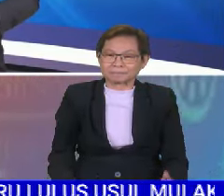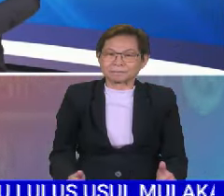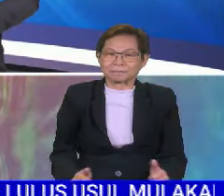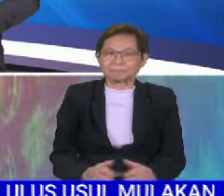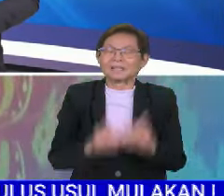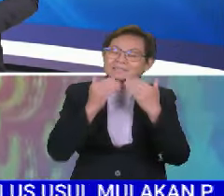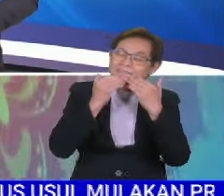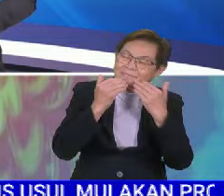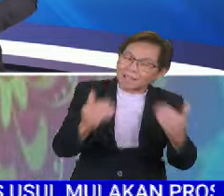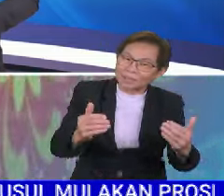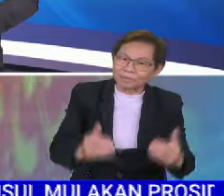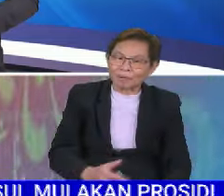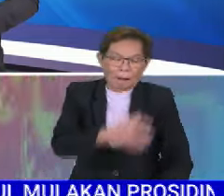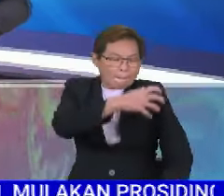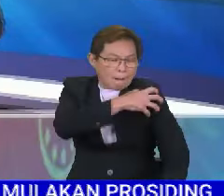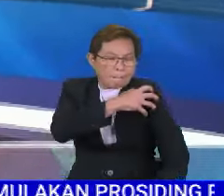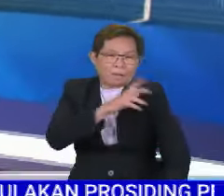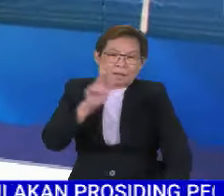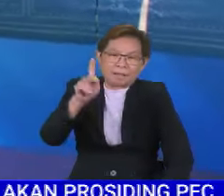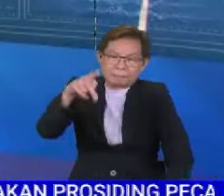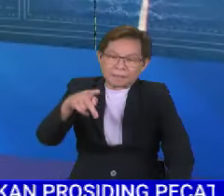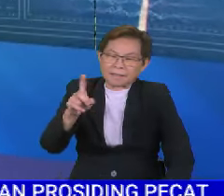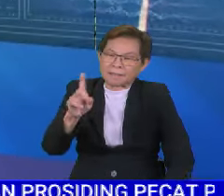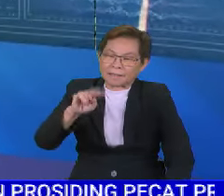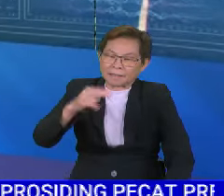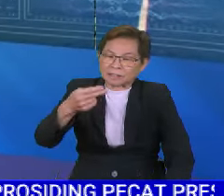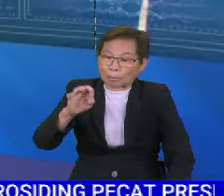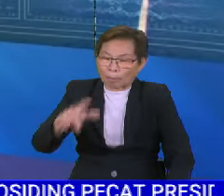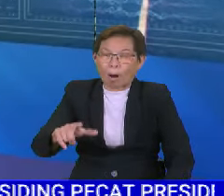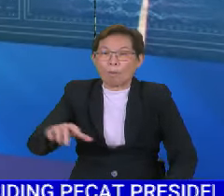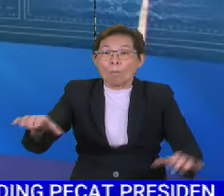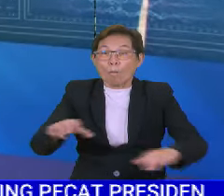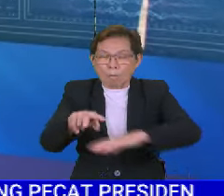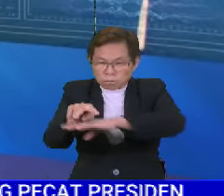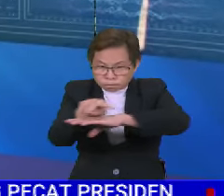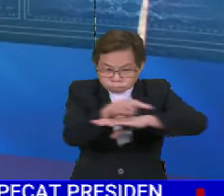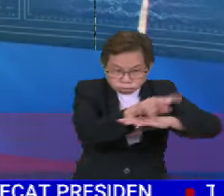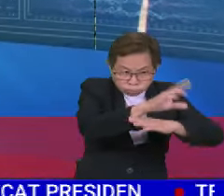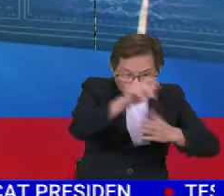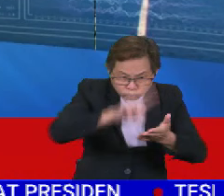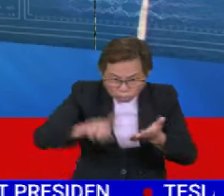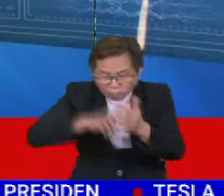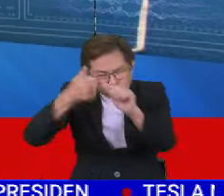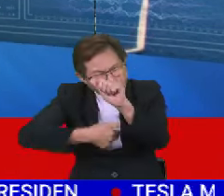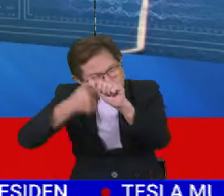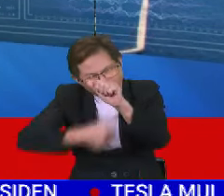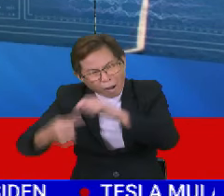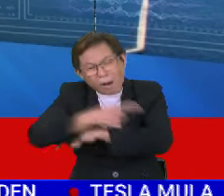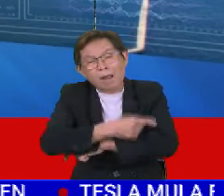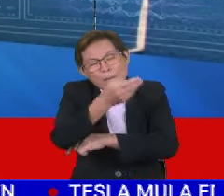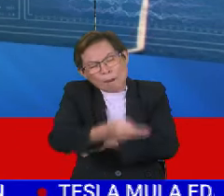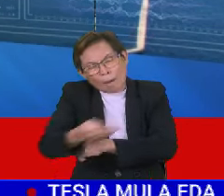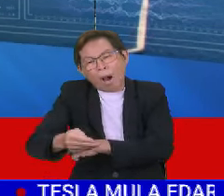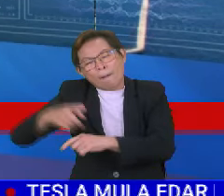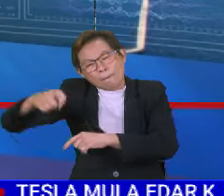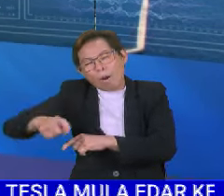Terima kasih. Penguatkuasa Pejabat KPDNHP Labuan melaksanakan pemantauan dan pemeriksaan setiap hari, khususnya bekalan keperluan